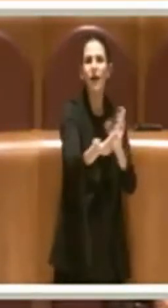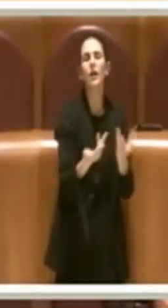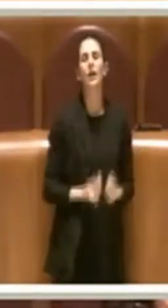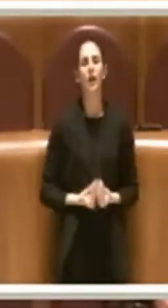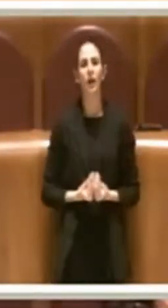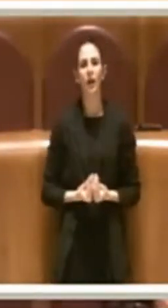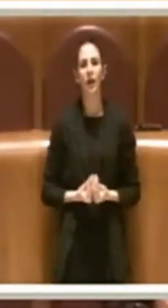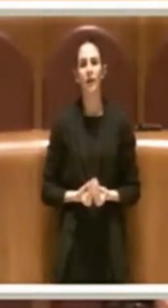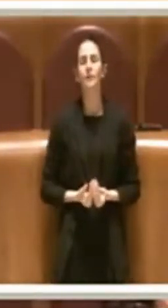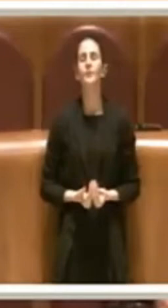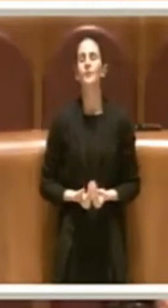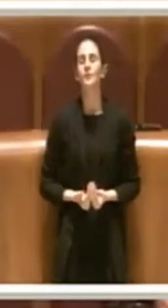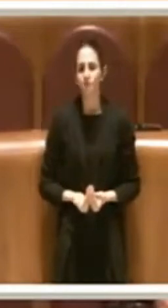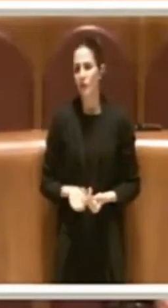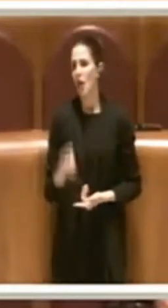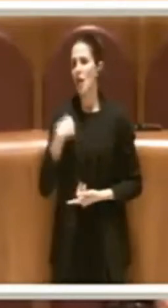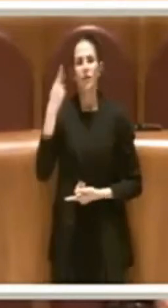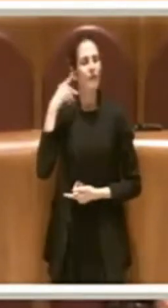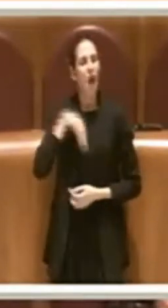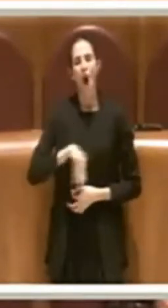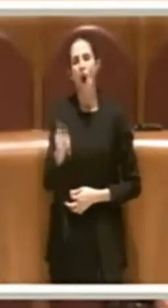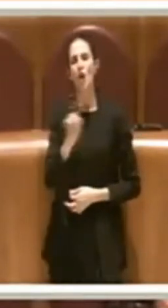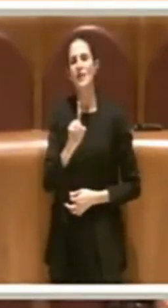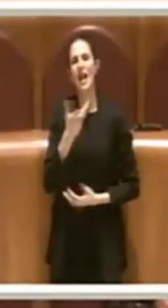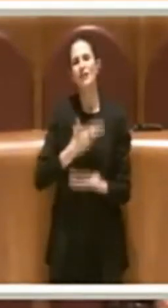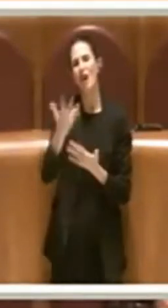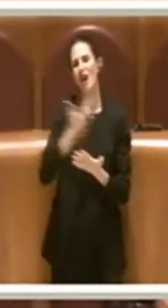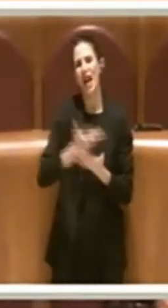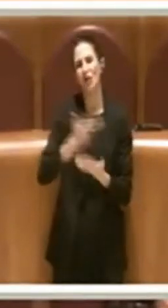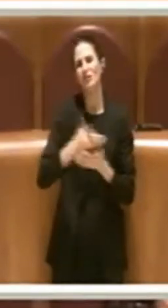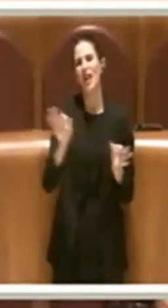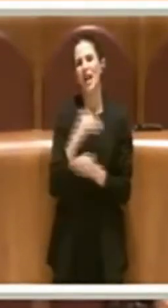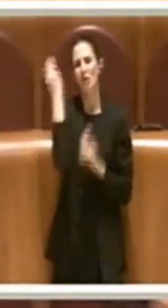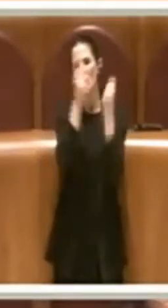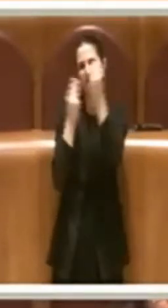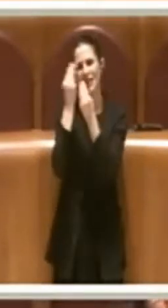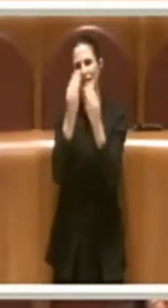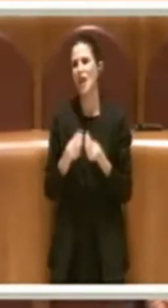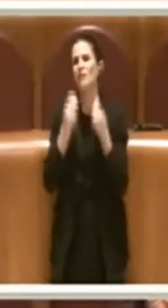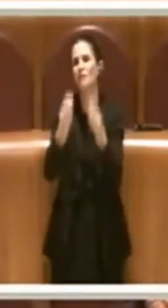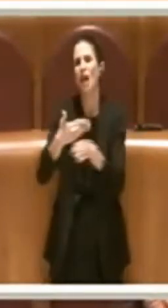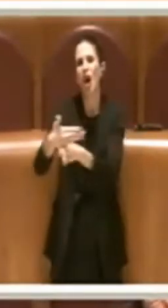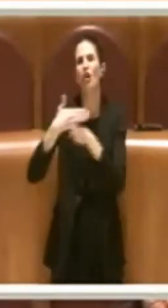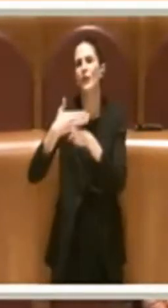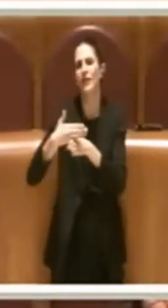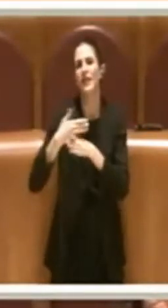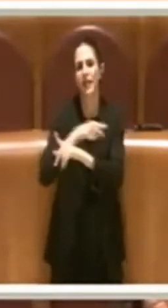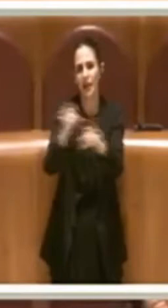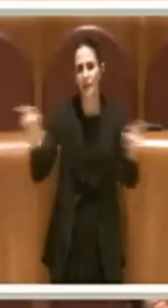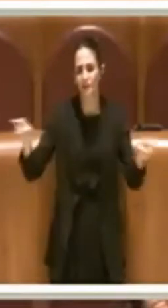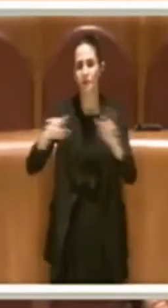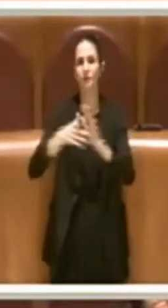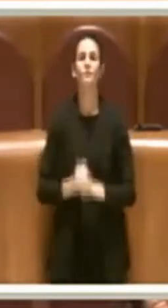E quindi non mi sento neanche di esprimere un pensiero. Tra l'altro